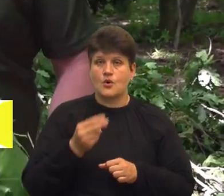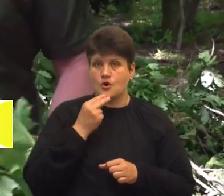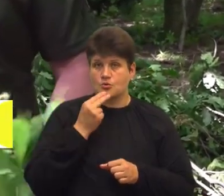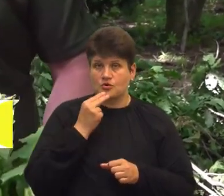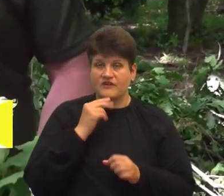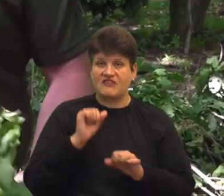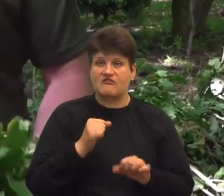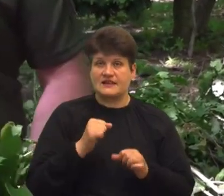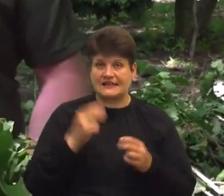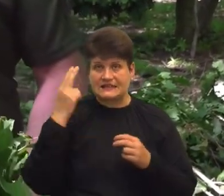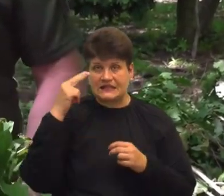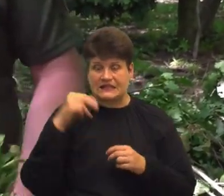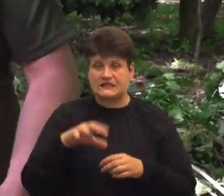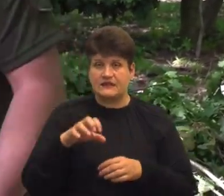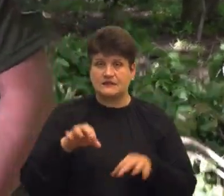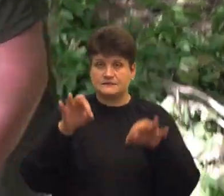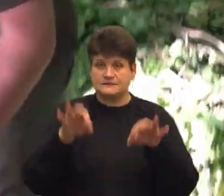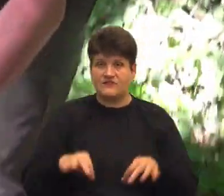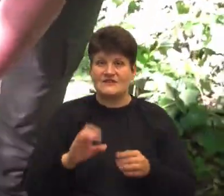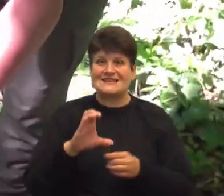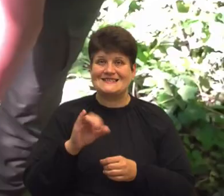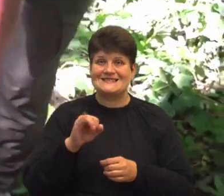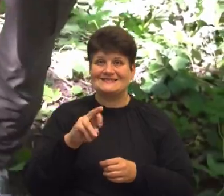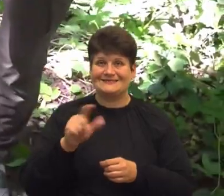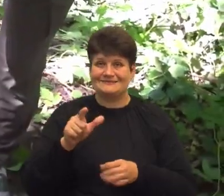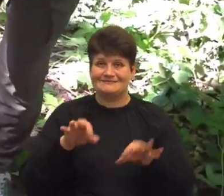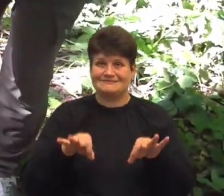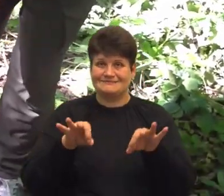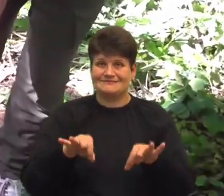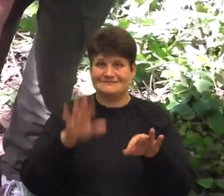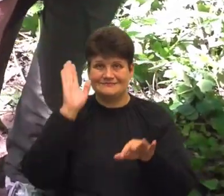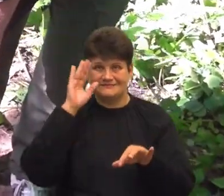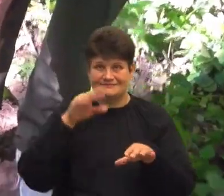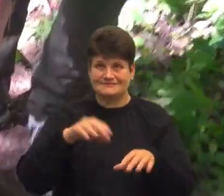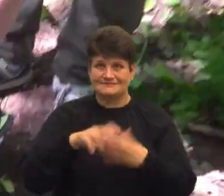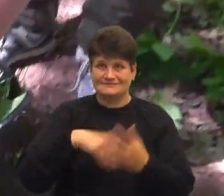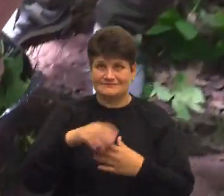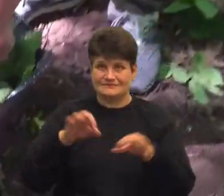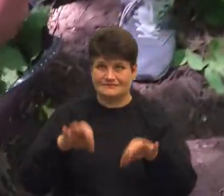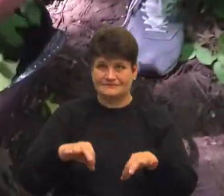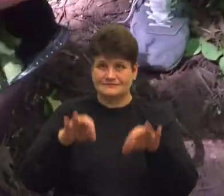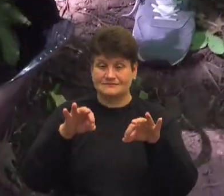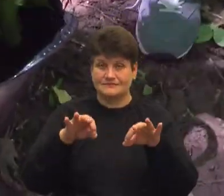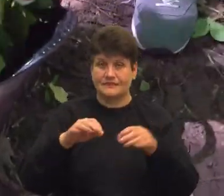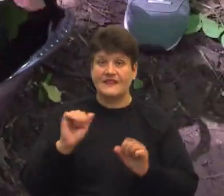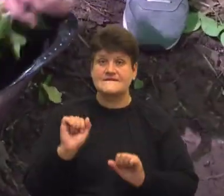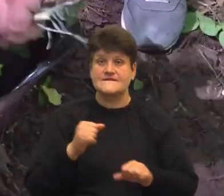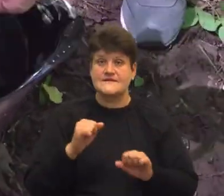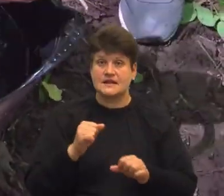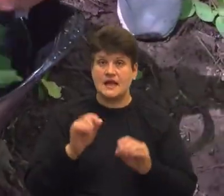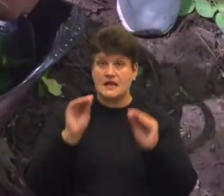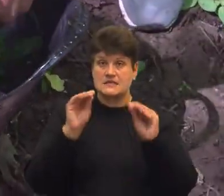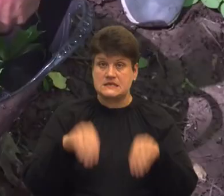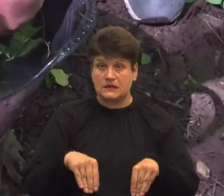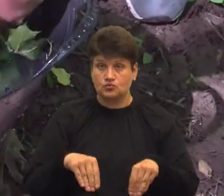є його ферментація у соляному розчині Проводиться воно таким методом, що віник занурюється